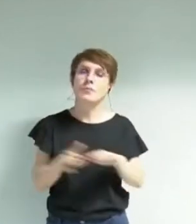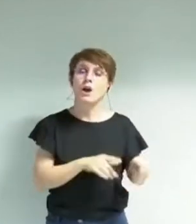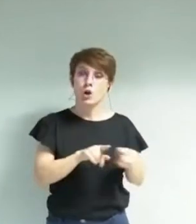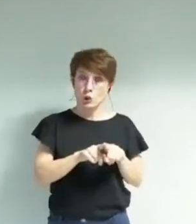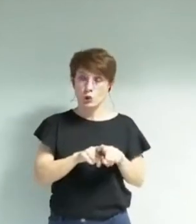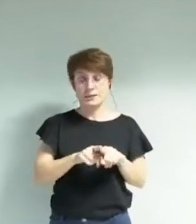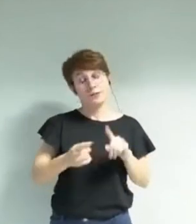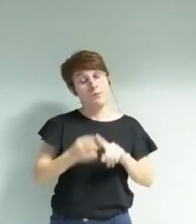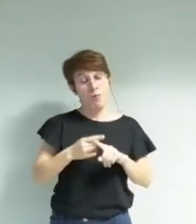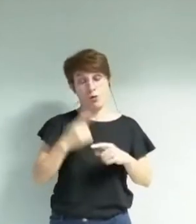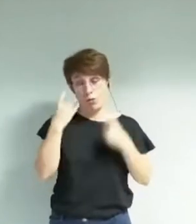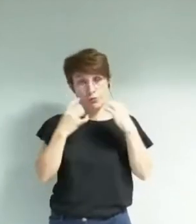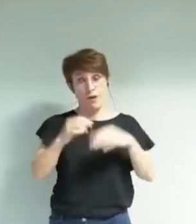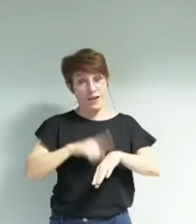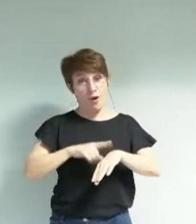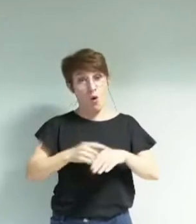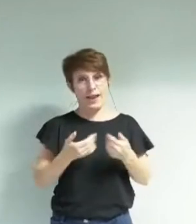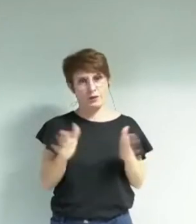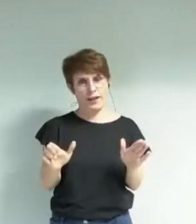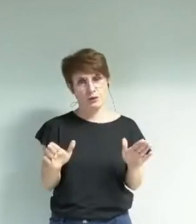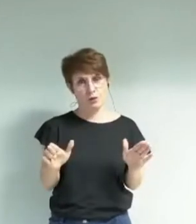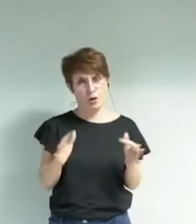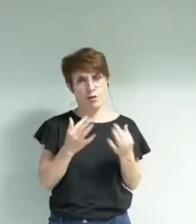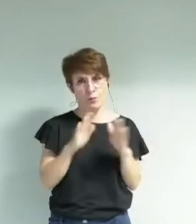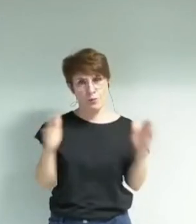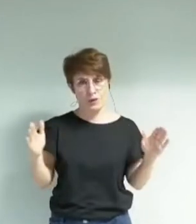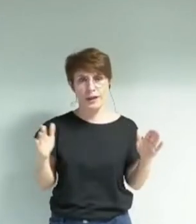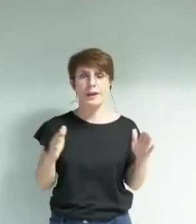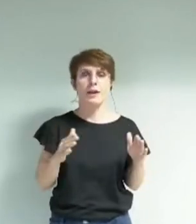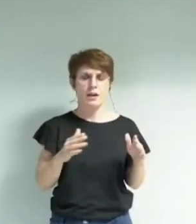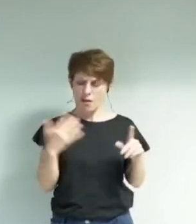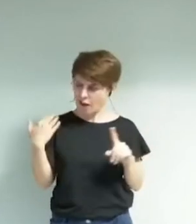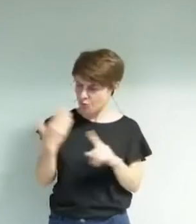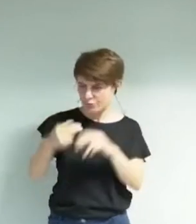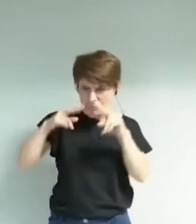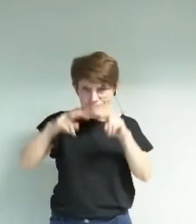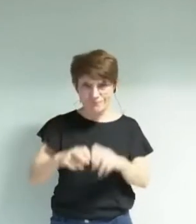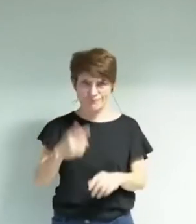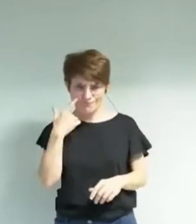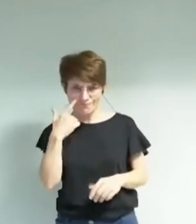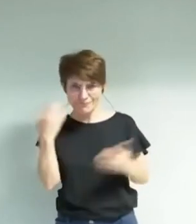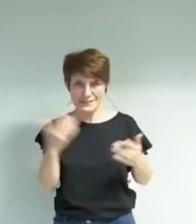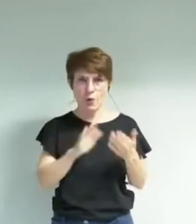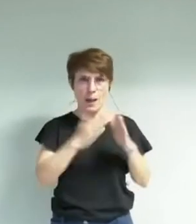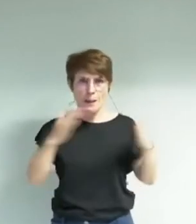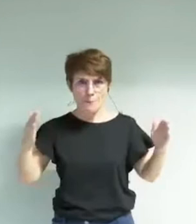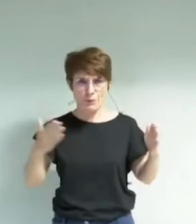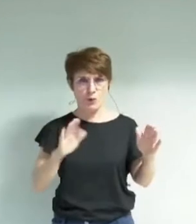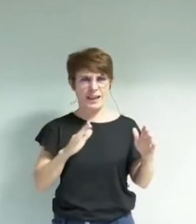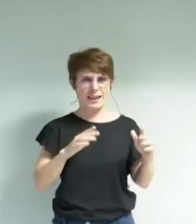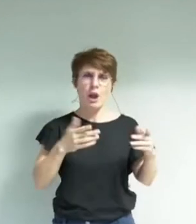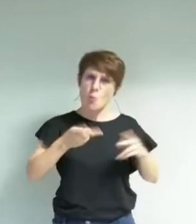'ouverture. Vous précisez, le diagnostic temporel montre un déficit d'ouverture par rapport à d'autres